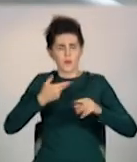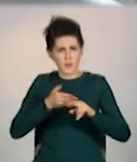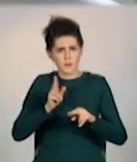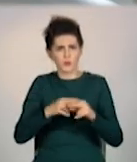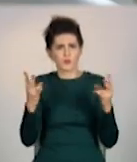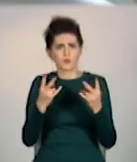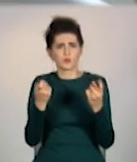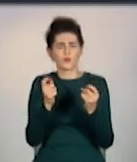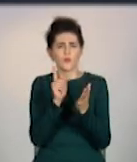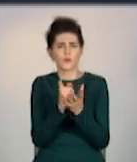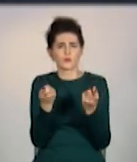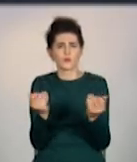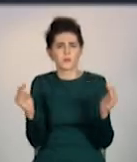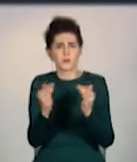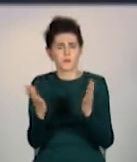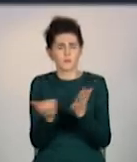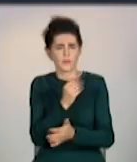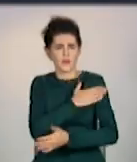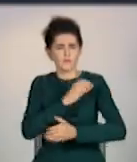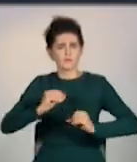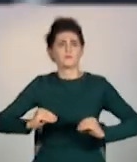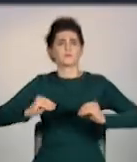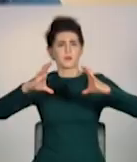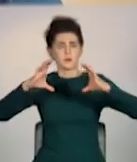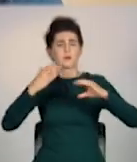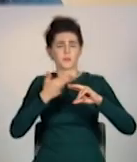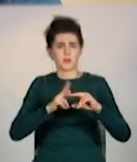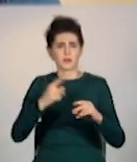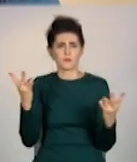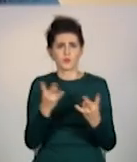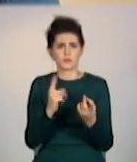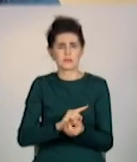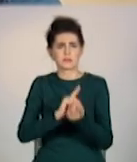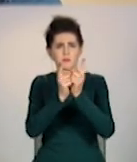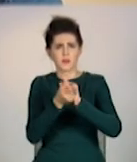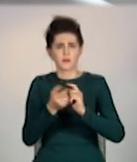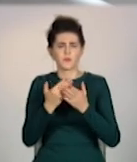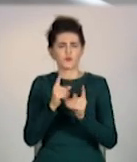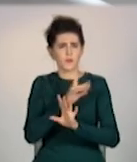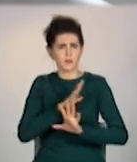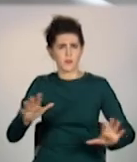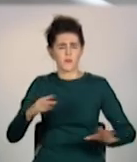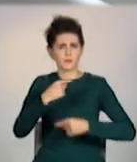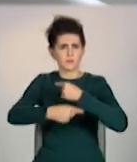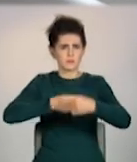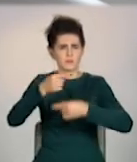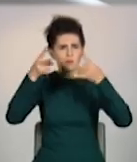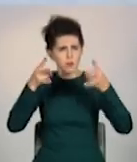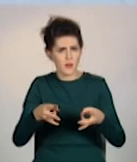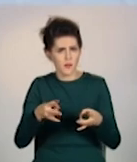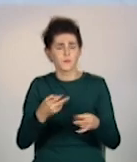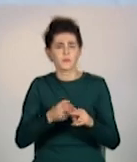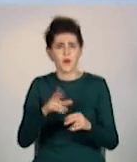отримувати. Виникає легенева гіпертензія, яка може призвести до незворотніх навіть наслідків. Але все проходить